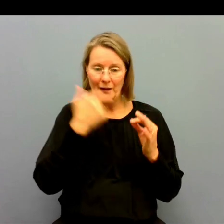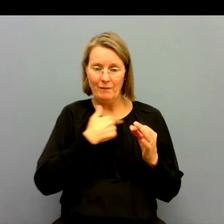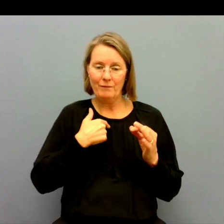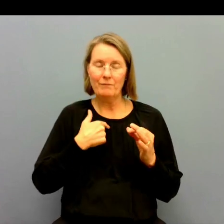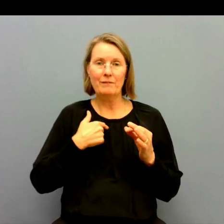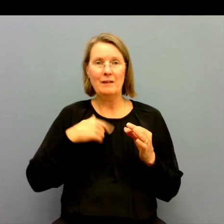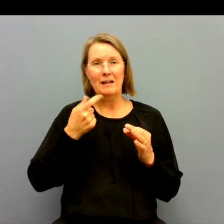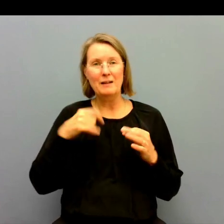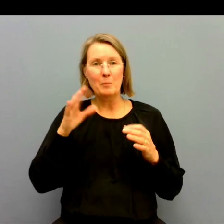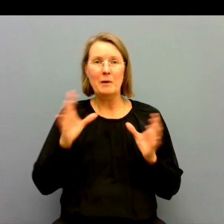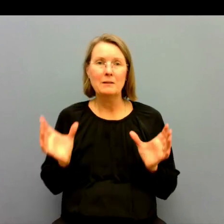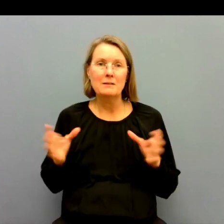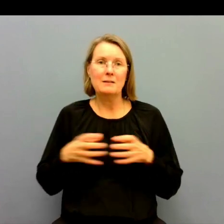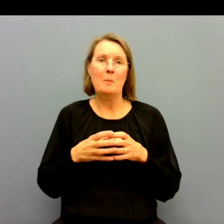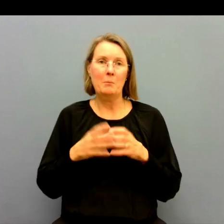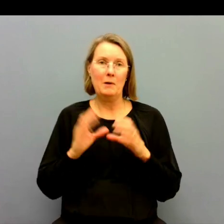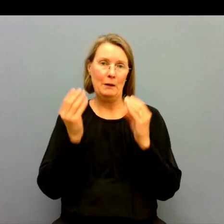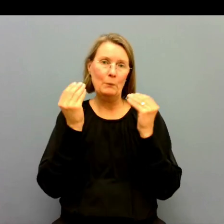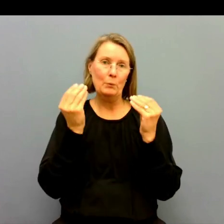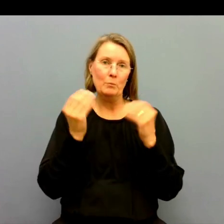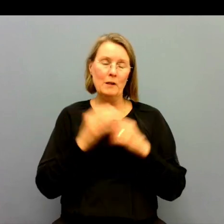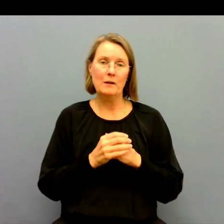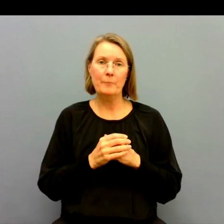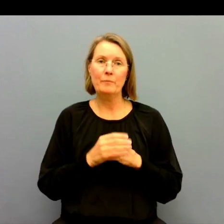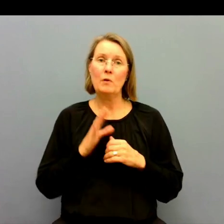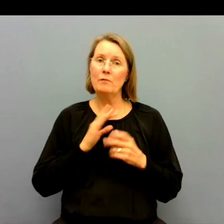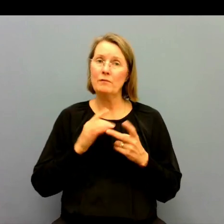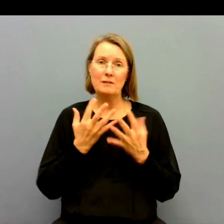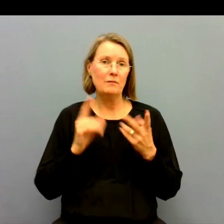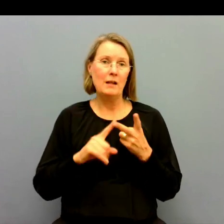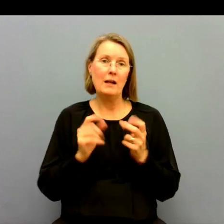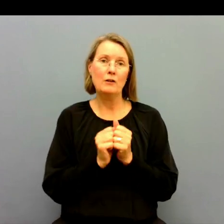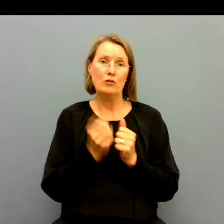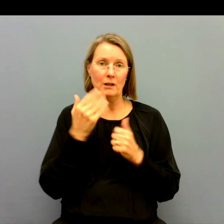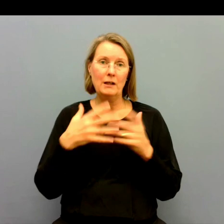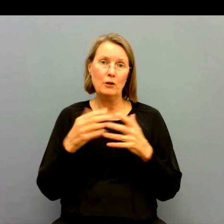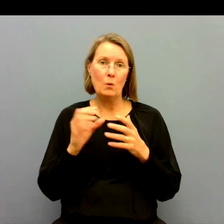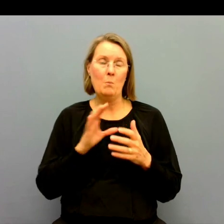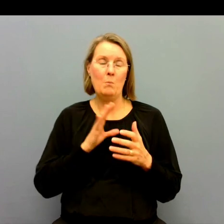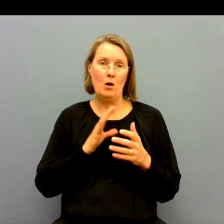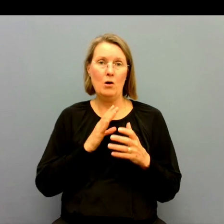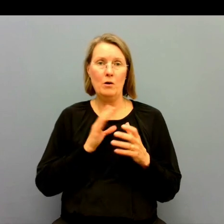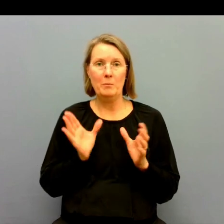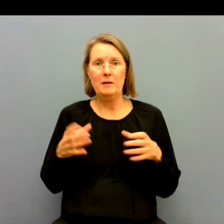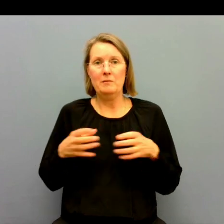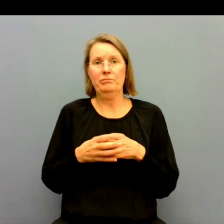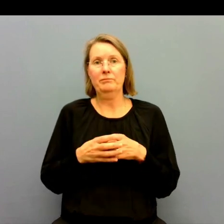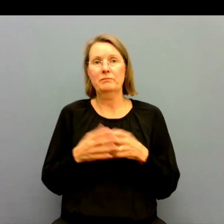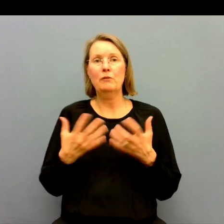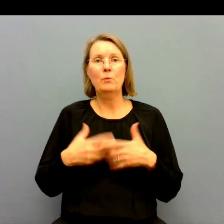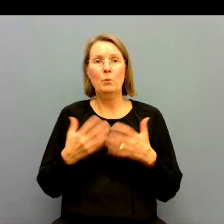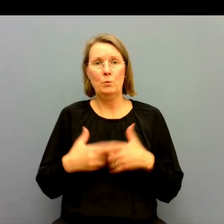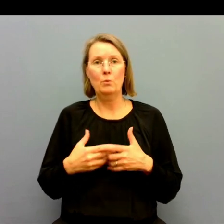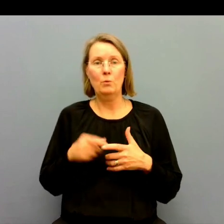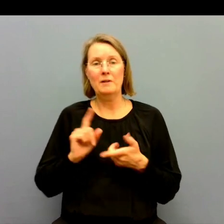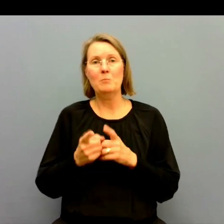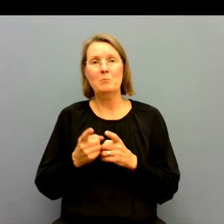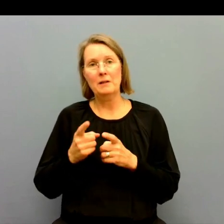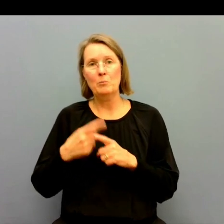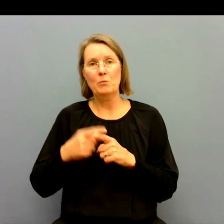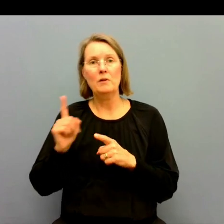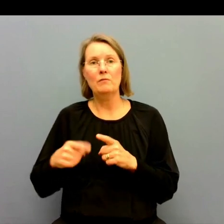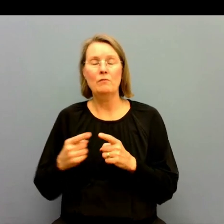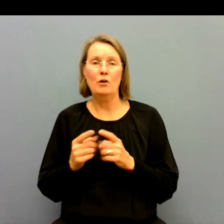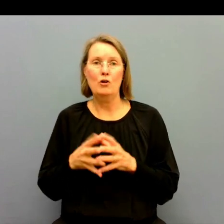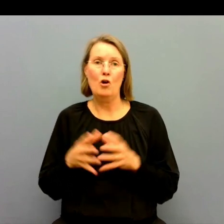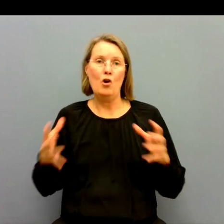fortbildningen. Det finns mycket annat man kan uträtta i en sådan funktion också som är till gang för